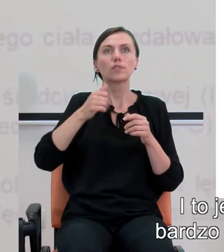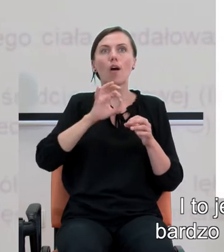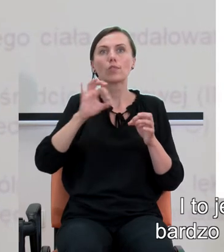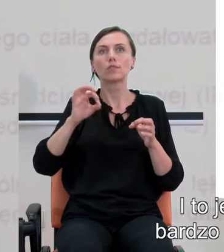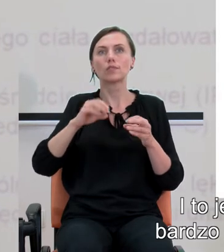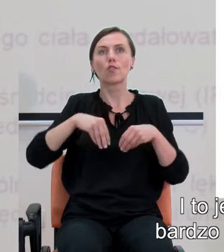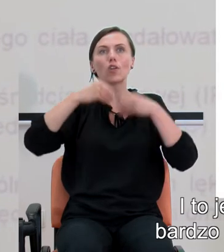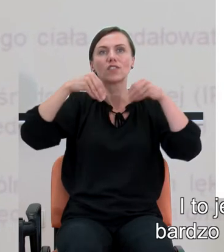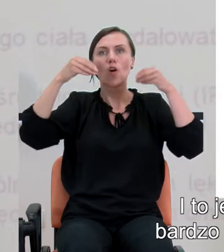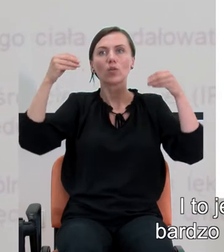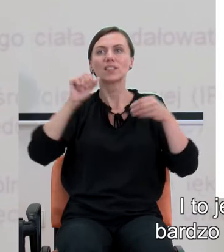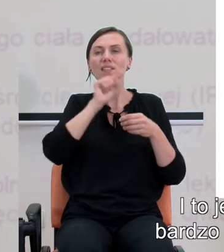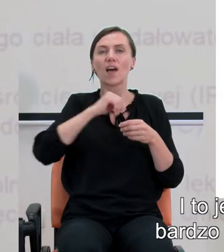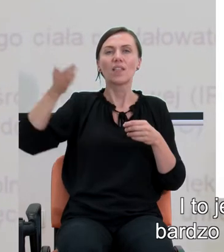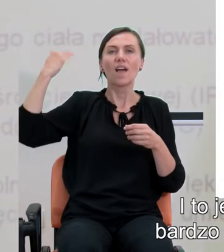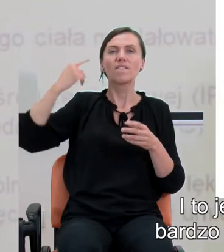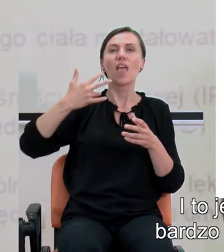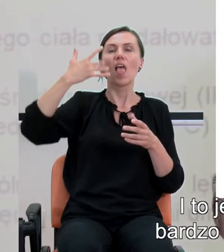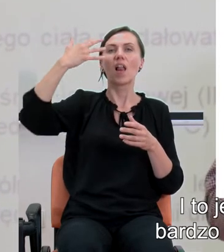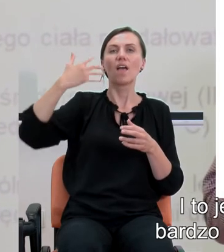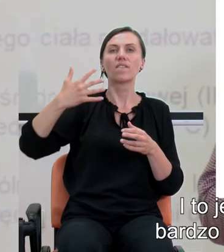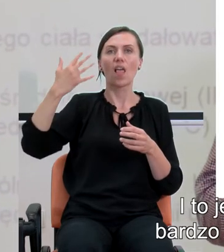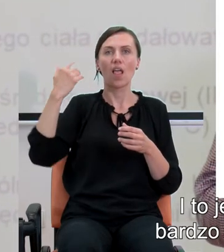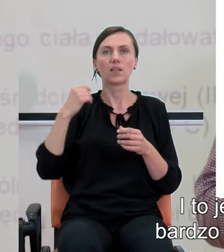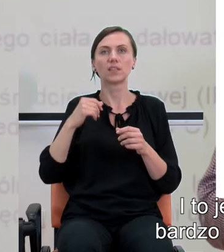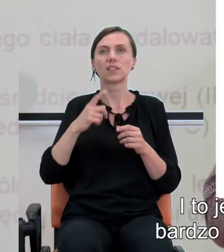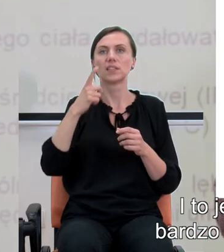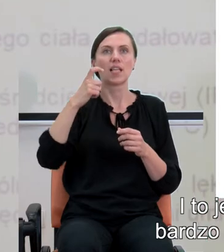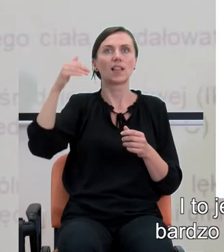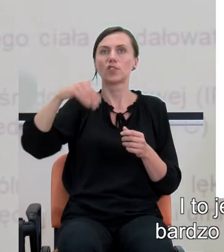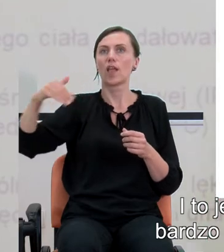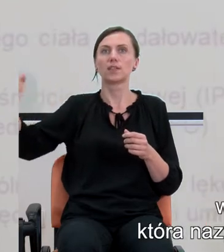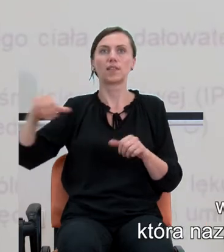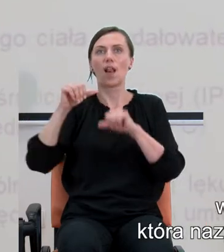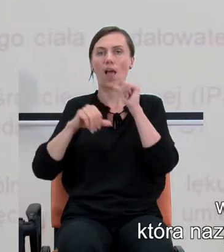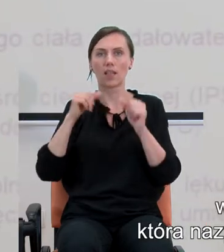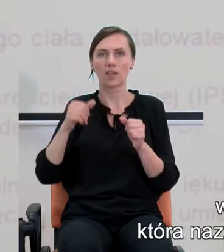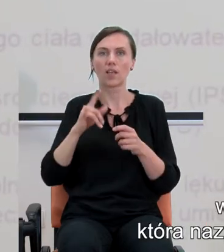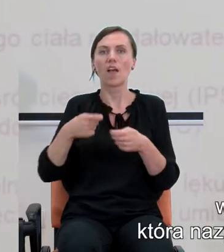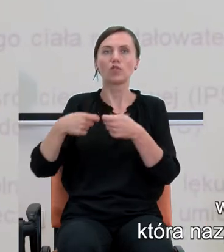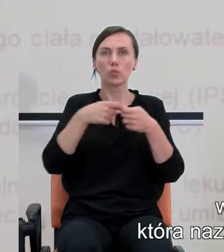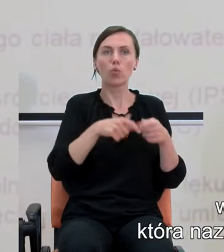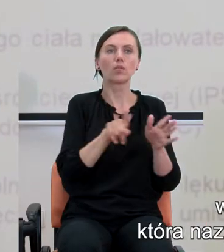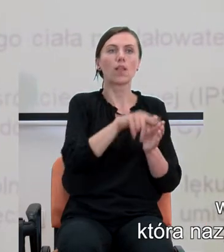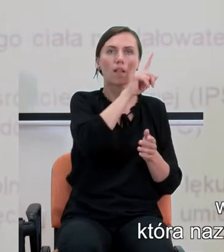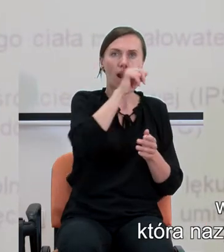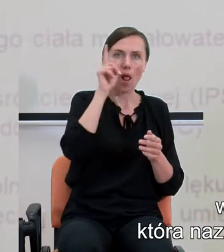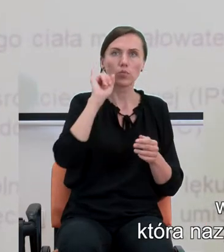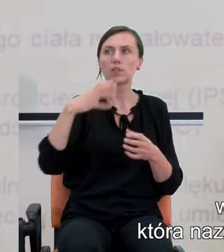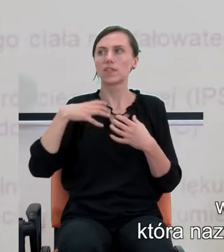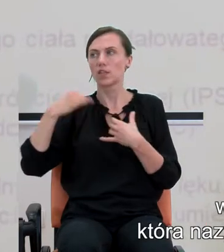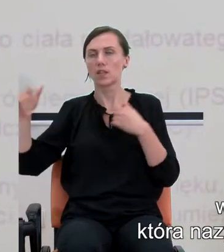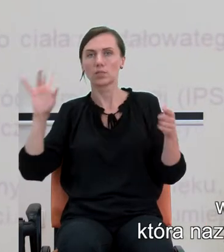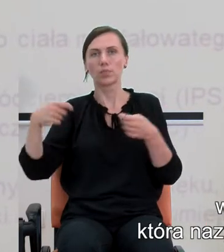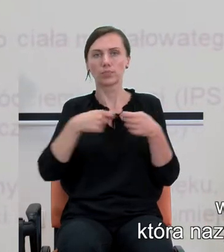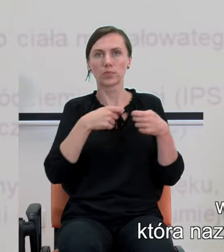bardzo stara, licząca wiele, wiele, wiele setek tysięcy lat, wspólna ludziom i innym zwierzętom, która